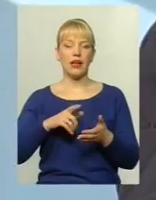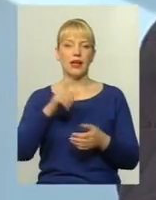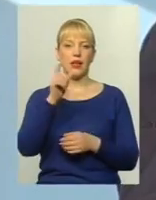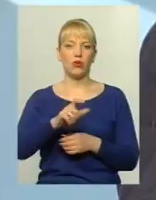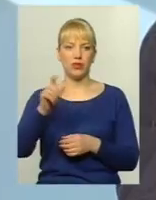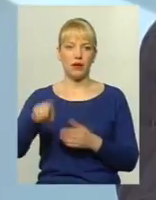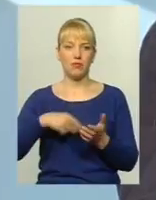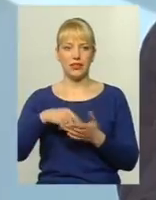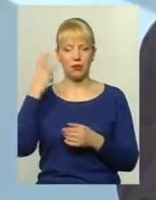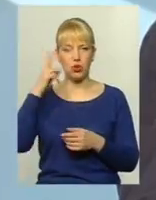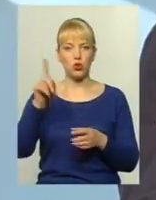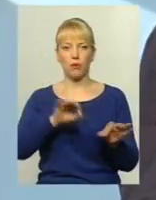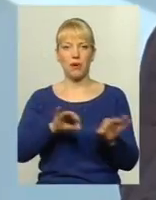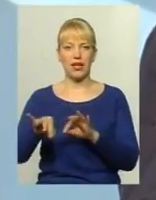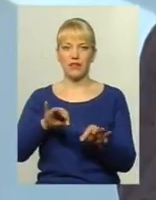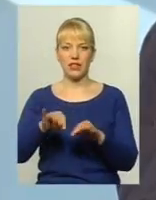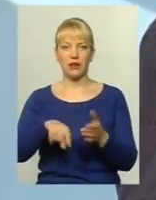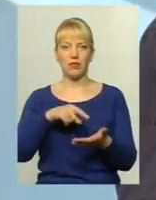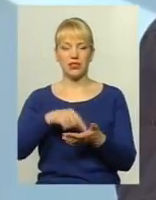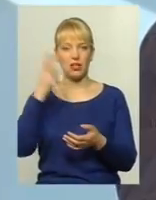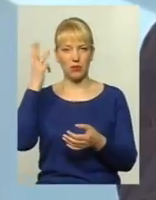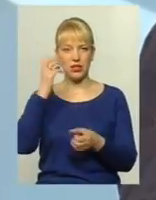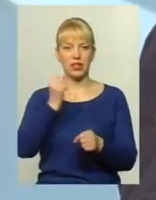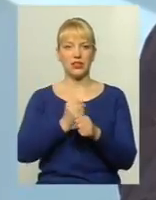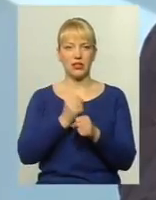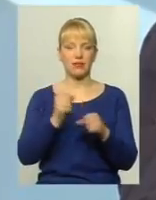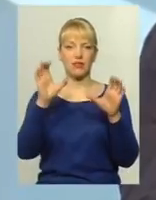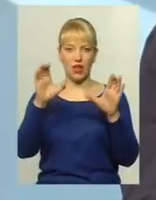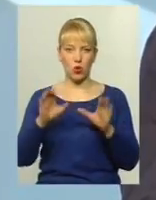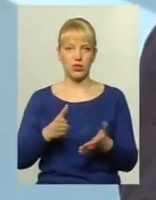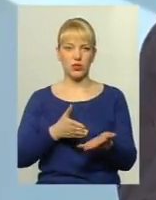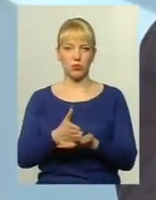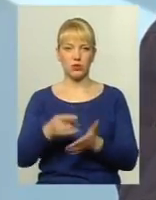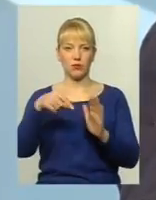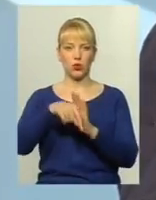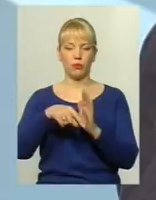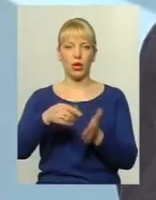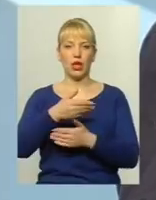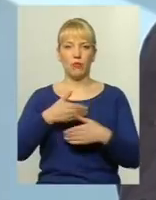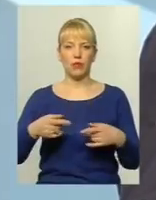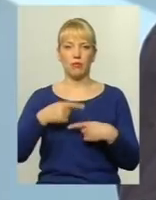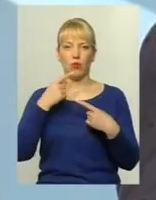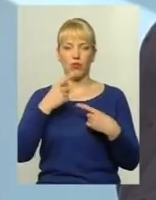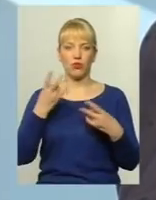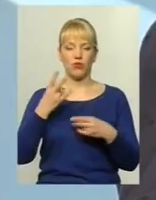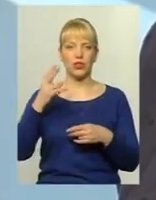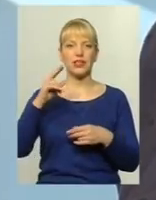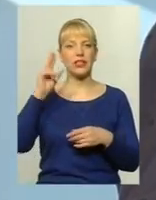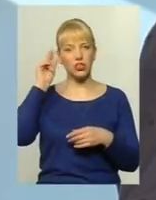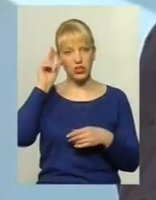Що перевізники міста Хмельницькому діють в законний спосіб Тобто, ми повинні говорити мову і цифру